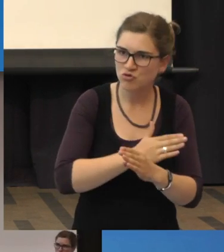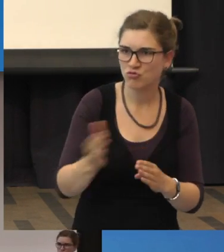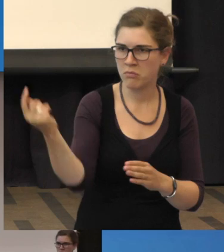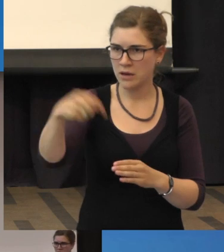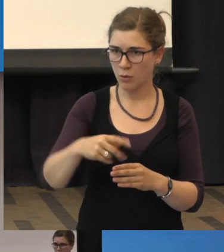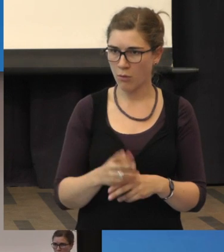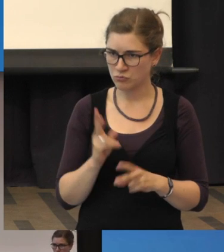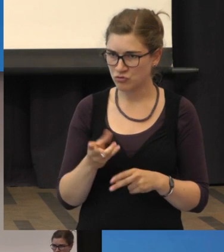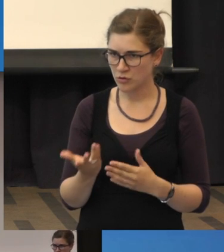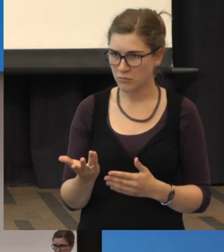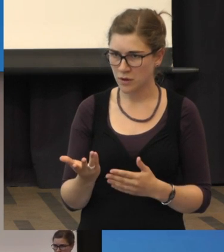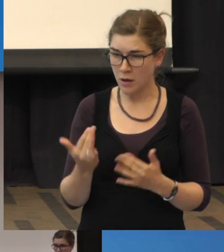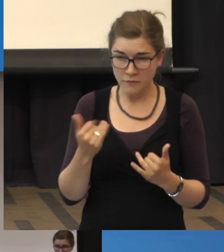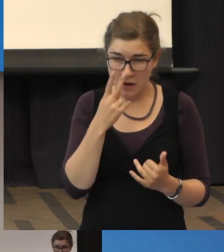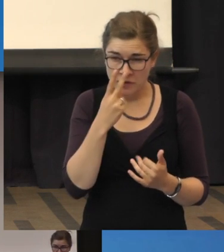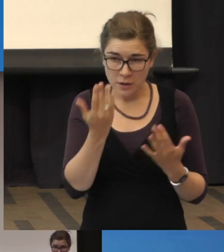Herr Dormann?